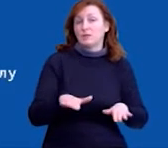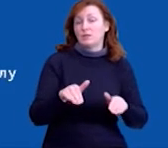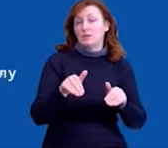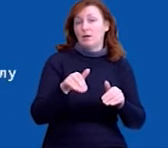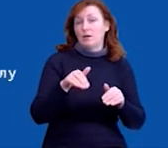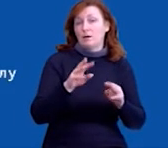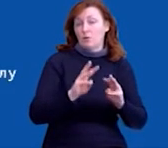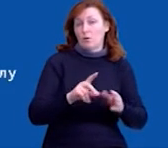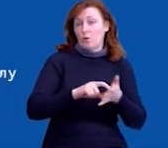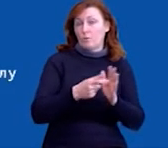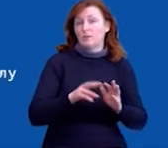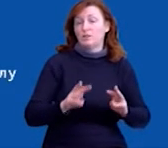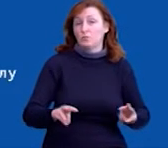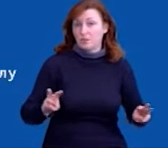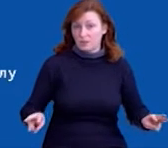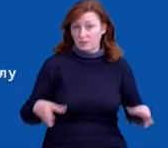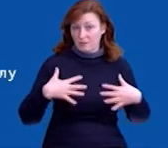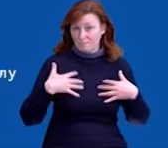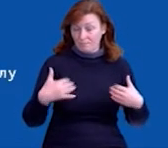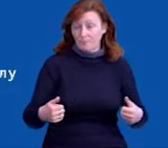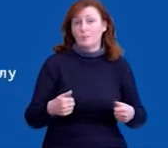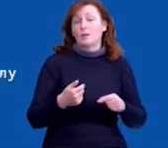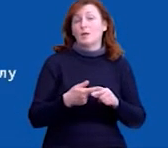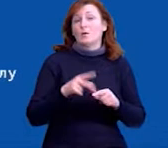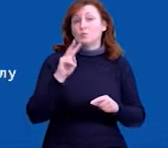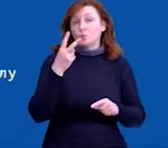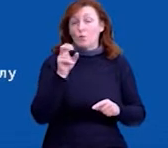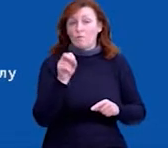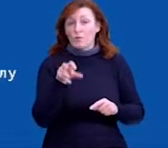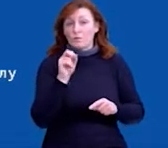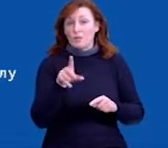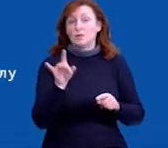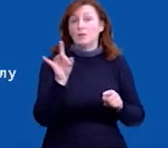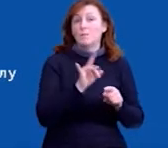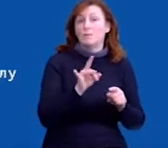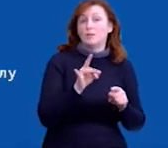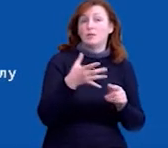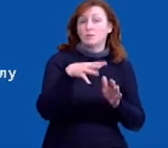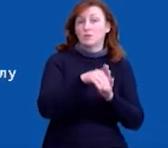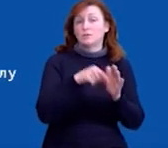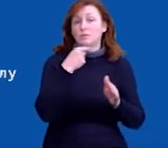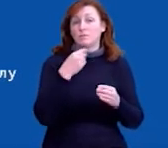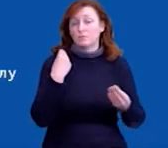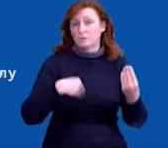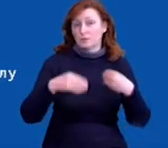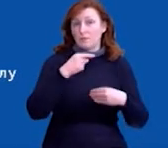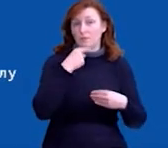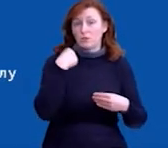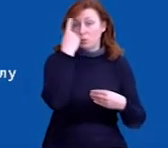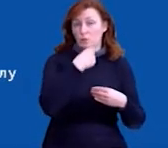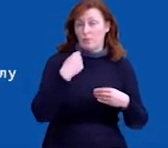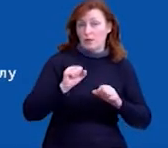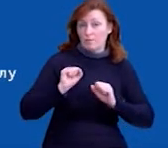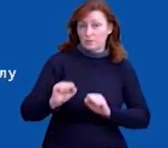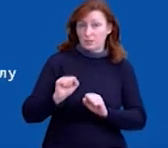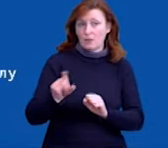211 із додатком від 2 квітня, при застосуванні засобів індивідуального захисту,